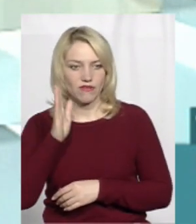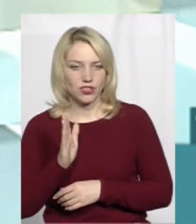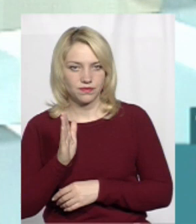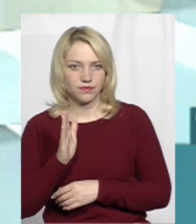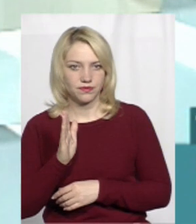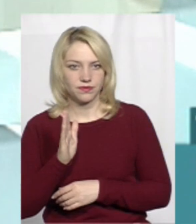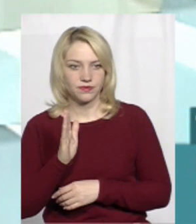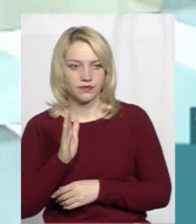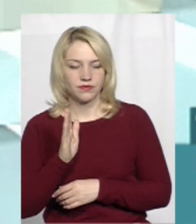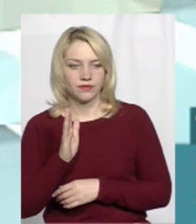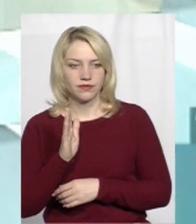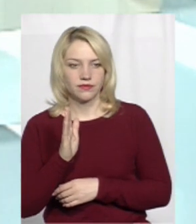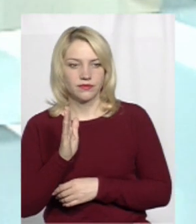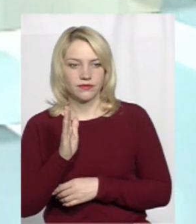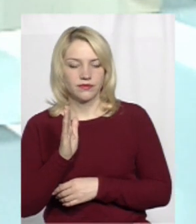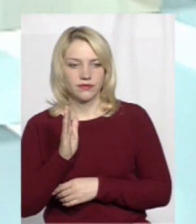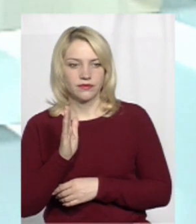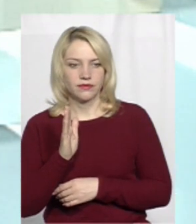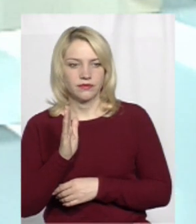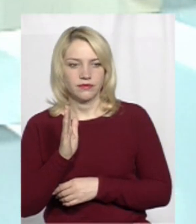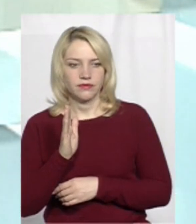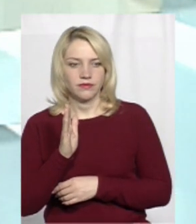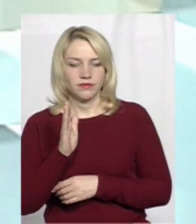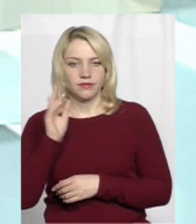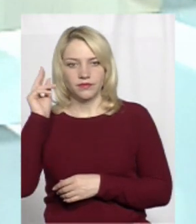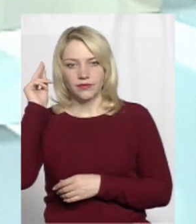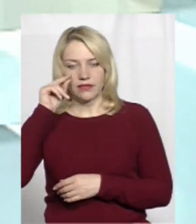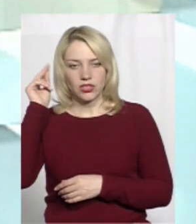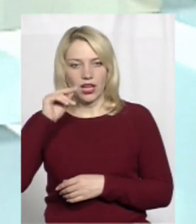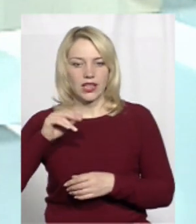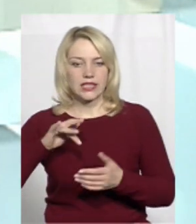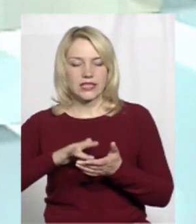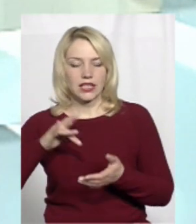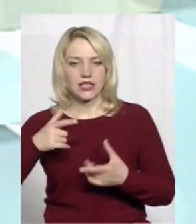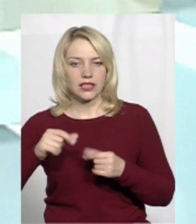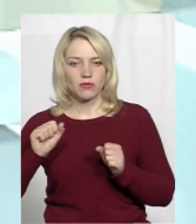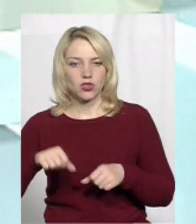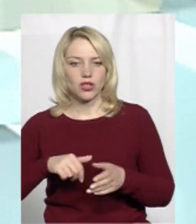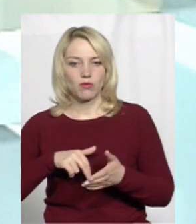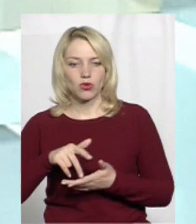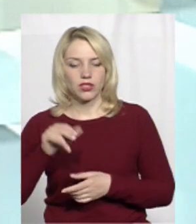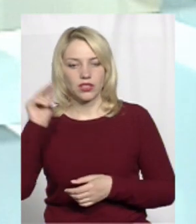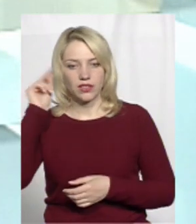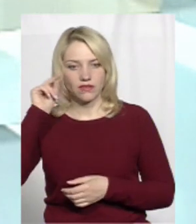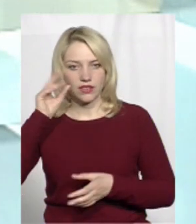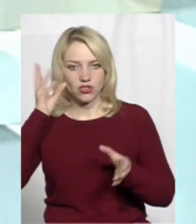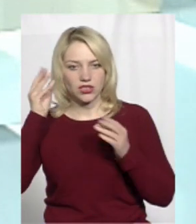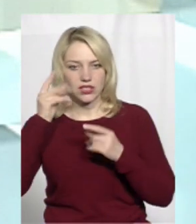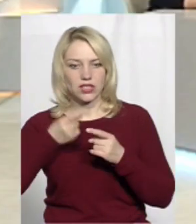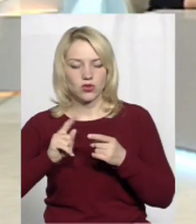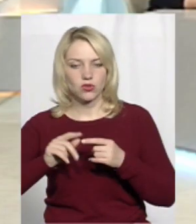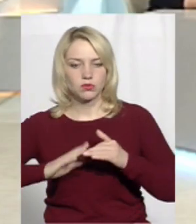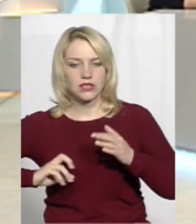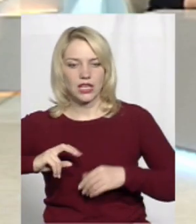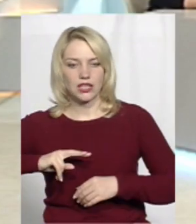підрозділів, на навчання в центри, навчальні центри, де можна пройти і вивчитися на ту спеціальну